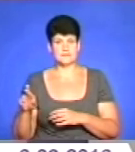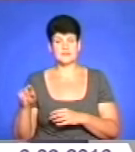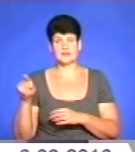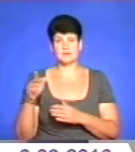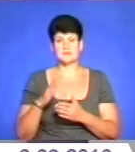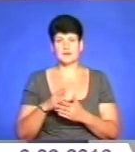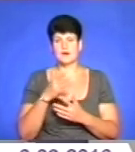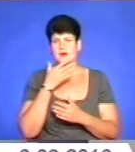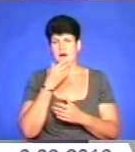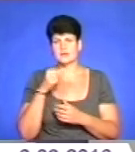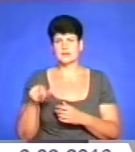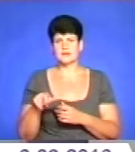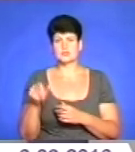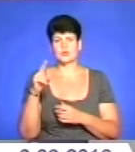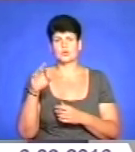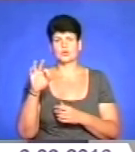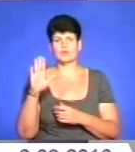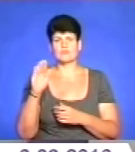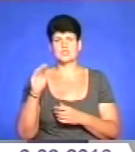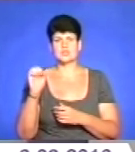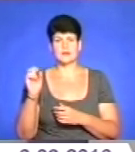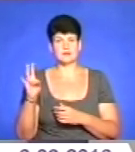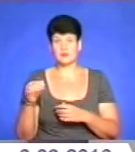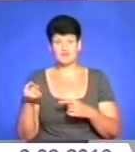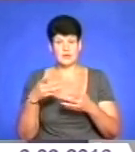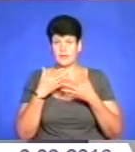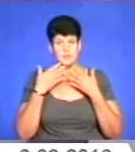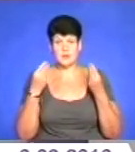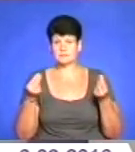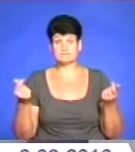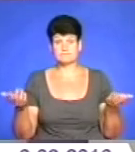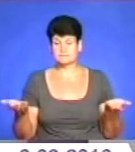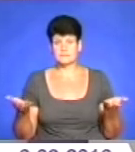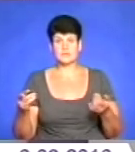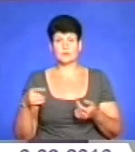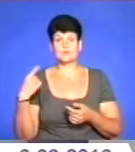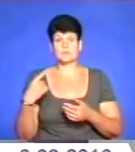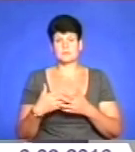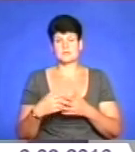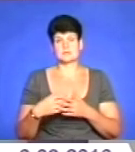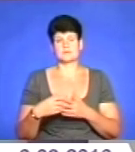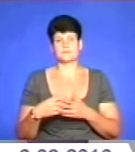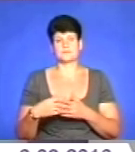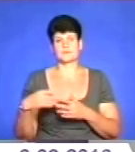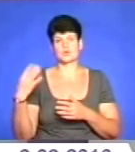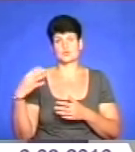там є така гарна річчичка, Довжанка, її вже нема. Тернопільська область біля 40 втратила